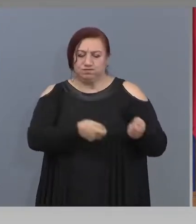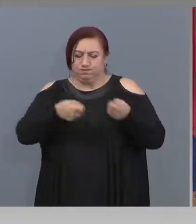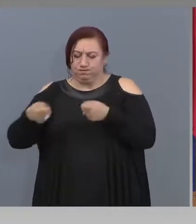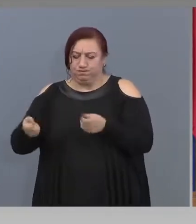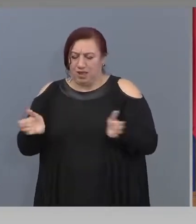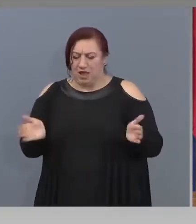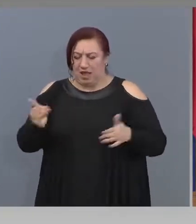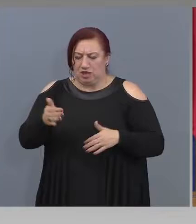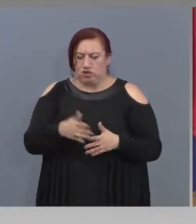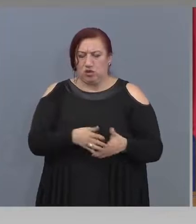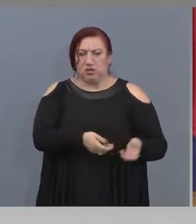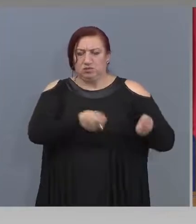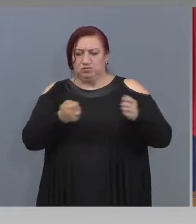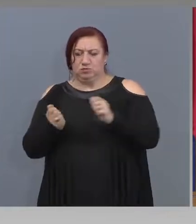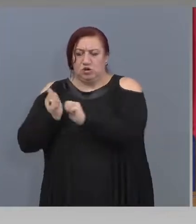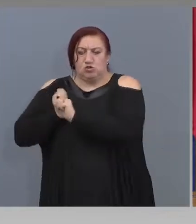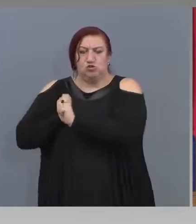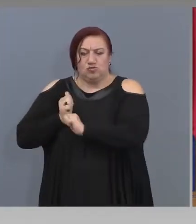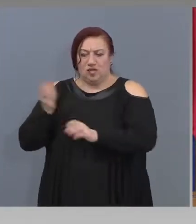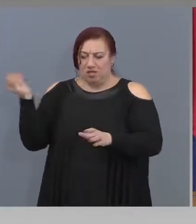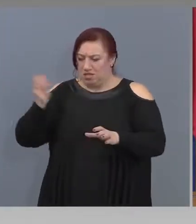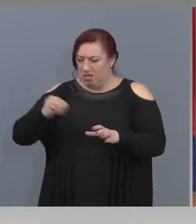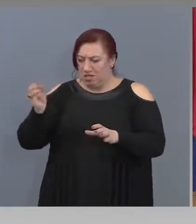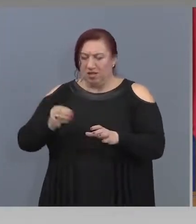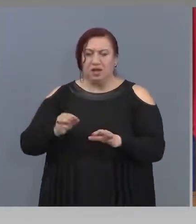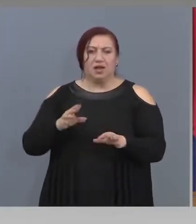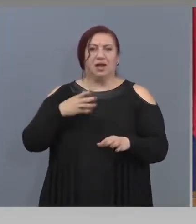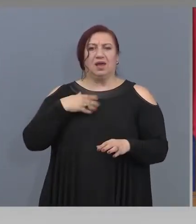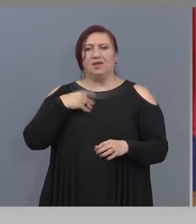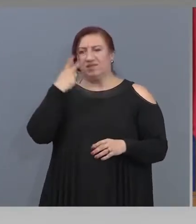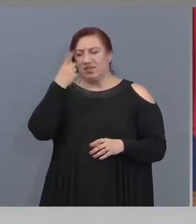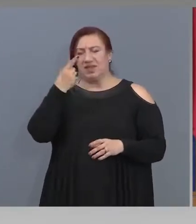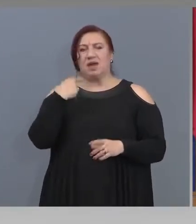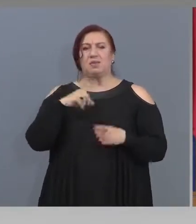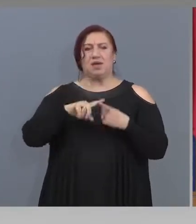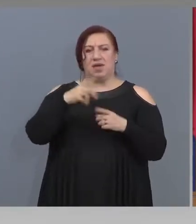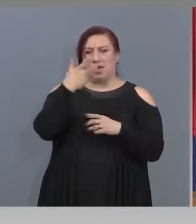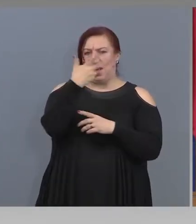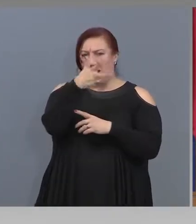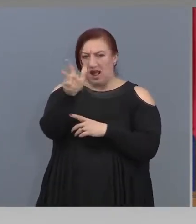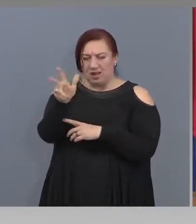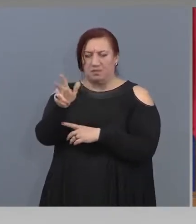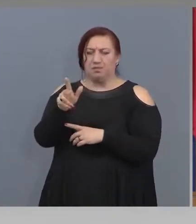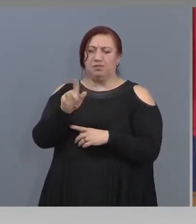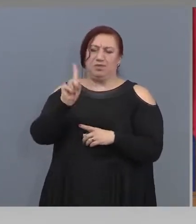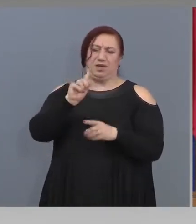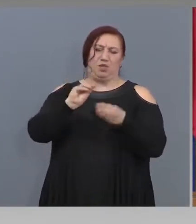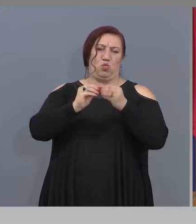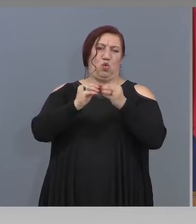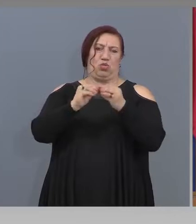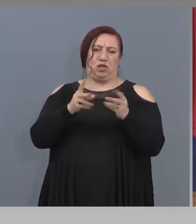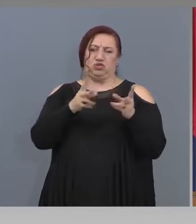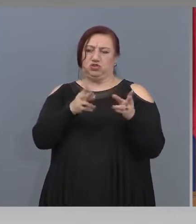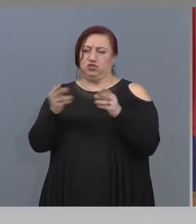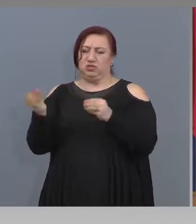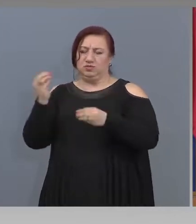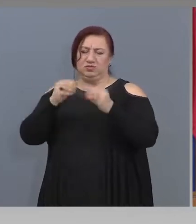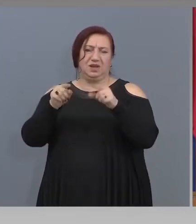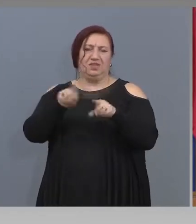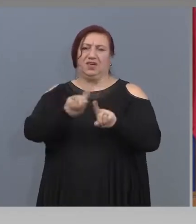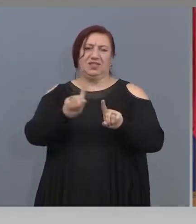нататъка. Имаш един клип, който се видя, че е преправен, направен и въобще не касае съответното място.